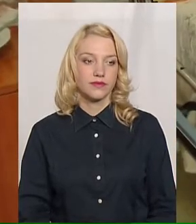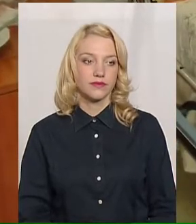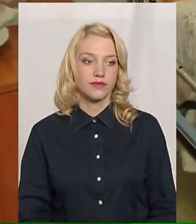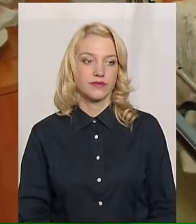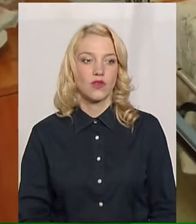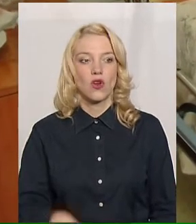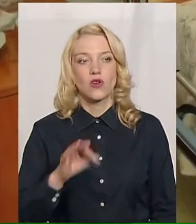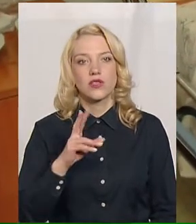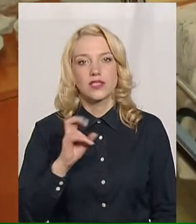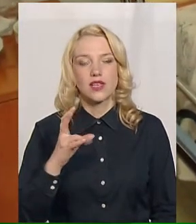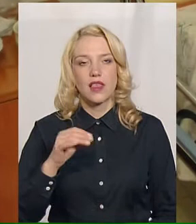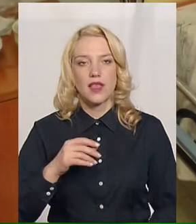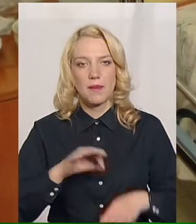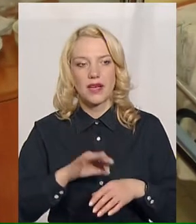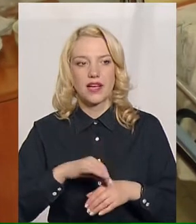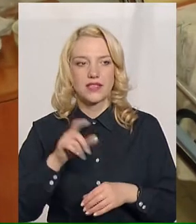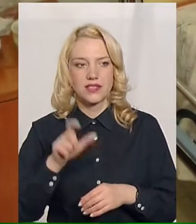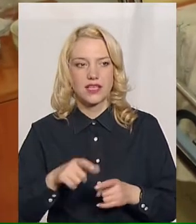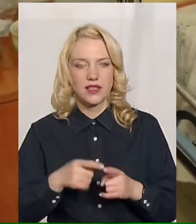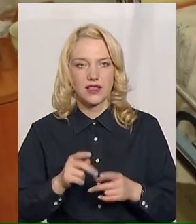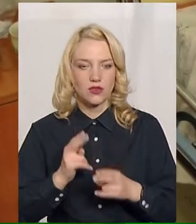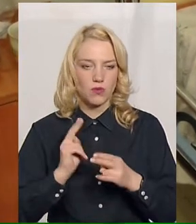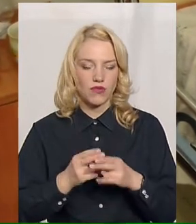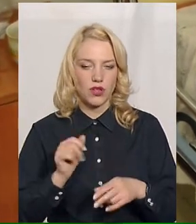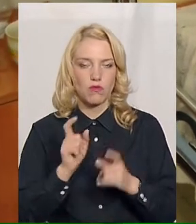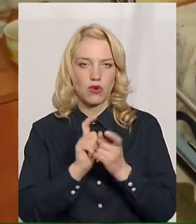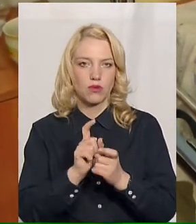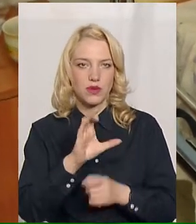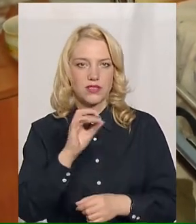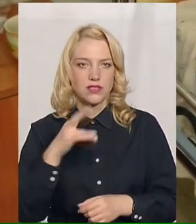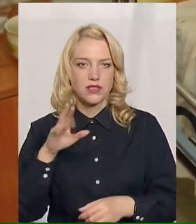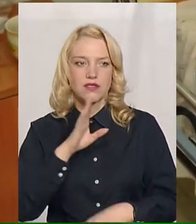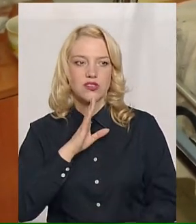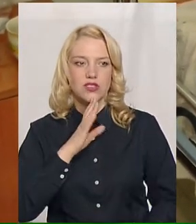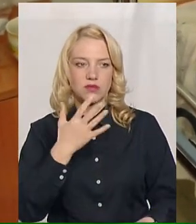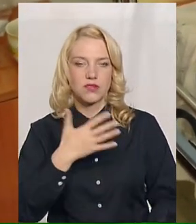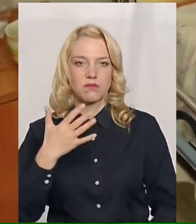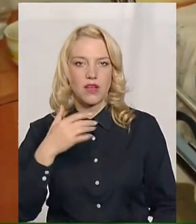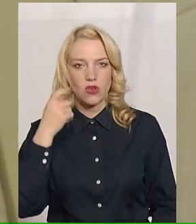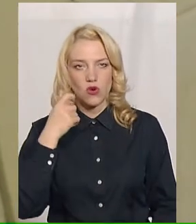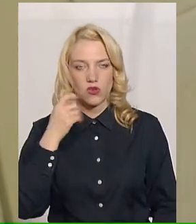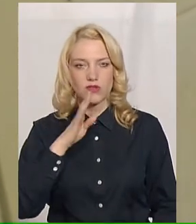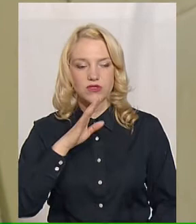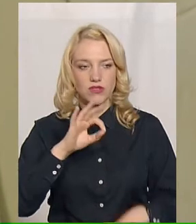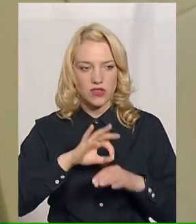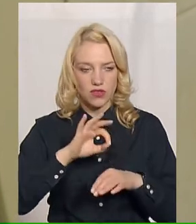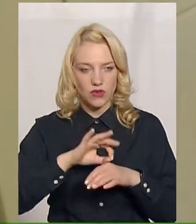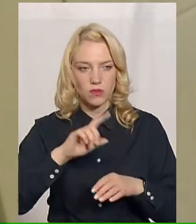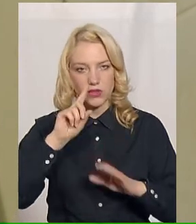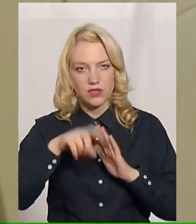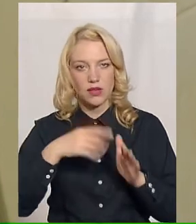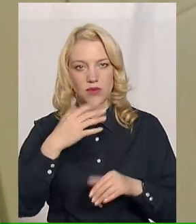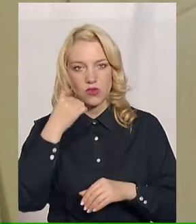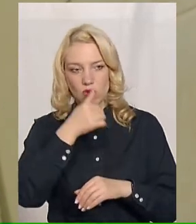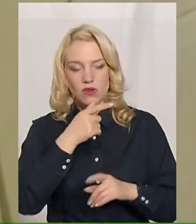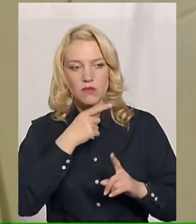Оксана – пацієнтка Центру профілактики та поротьби зі СНІДом. Жінці 55 років. Про хворобу дізналася 6 років тому під час обстеження